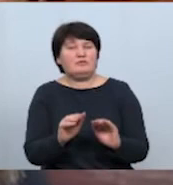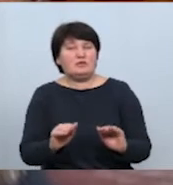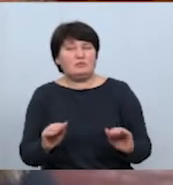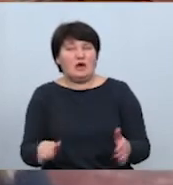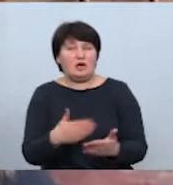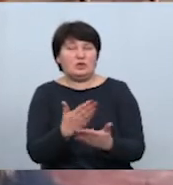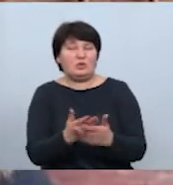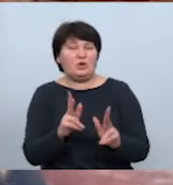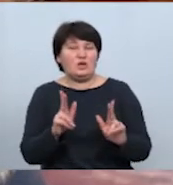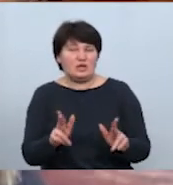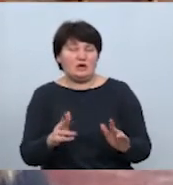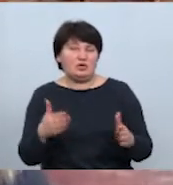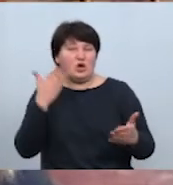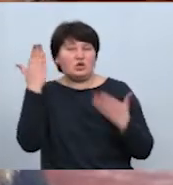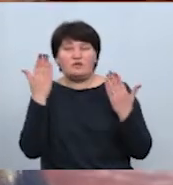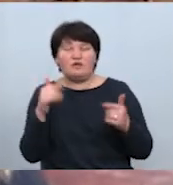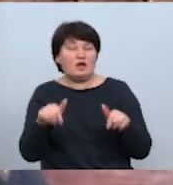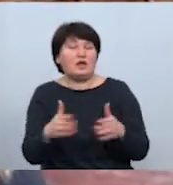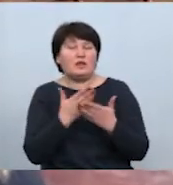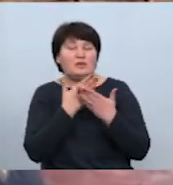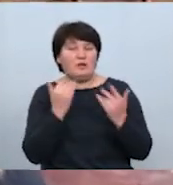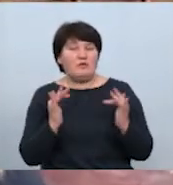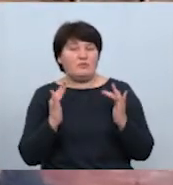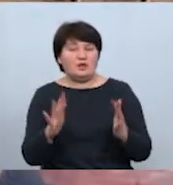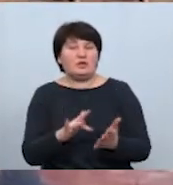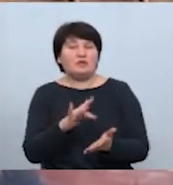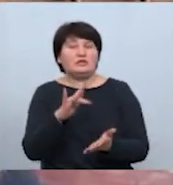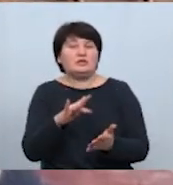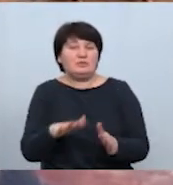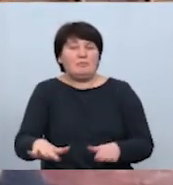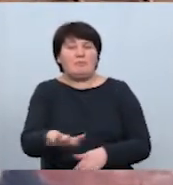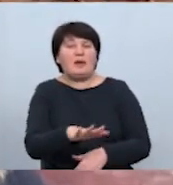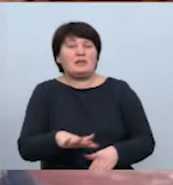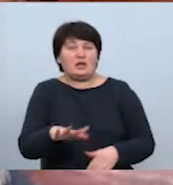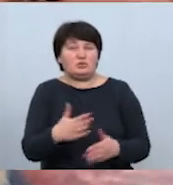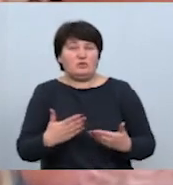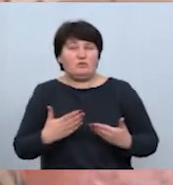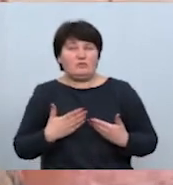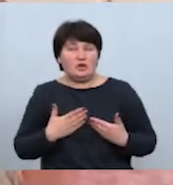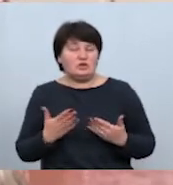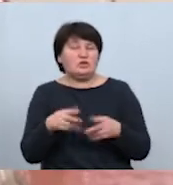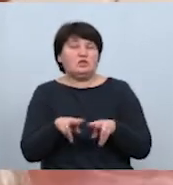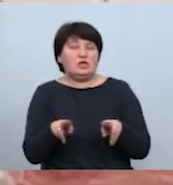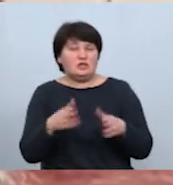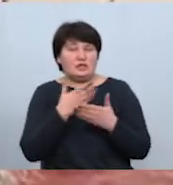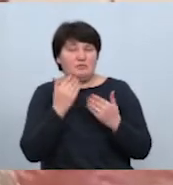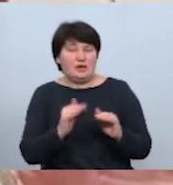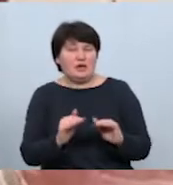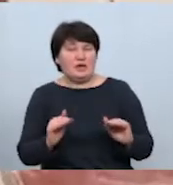дозвілля немає. І такого центрального майданчика в нашому центрі міста теж немає для дітей.